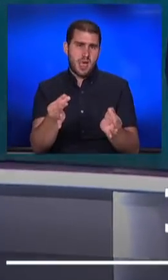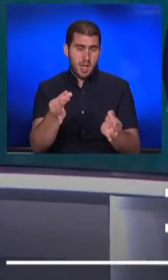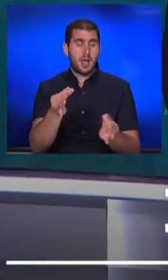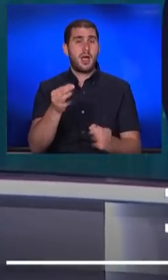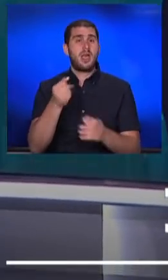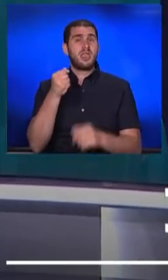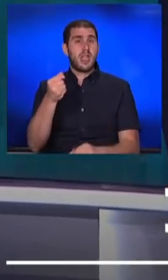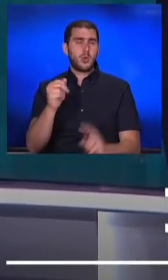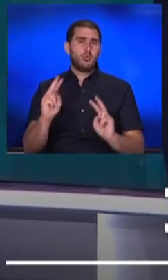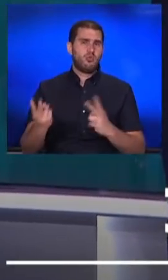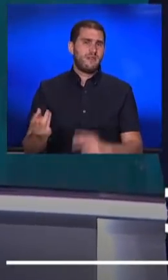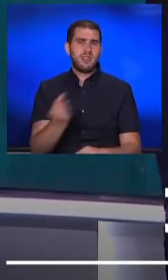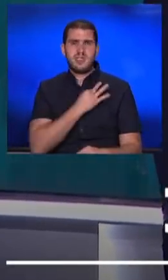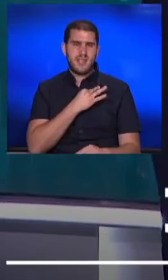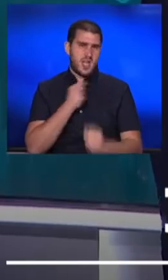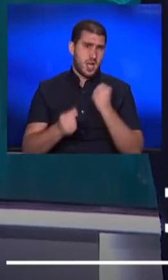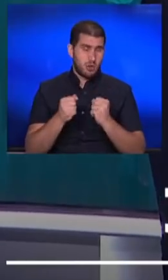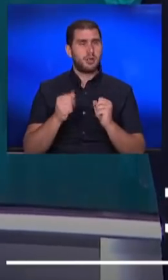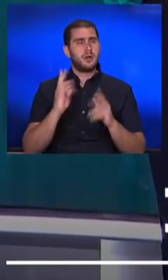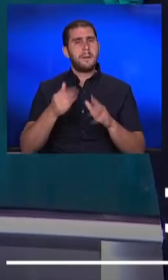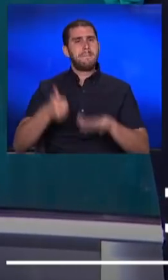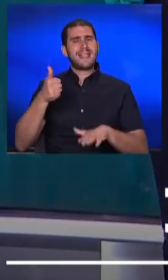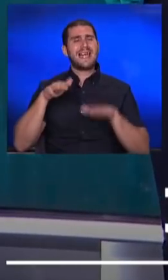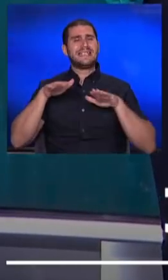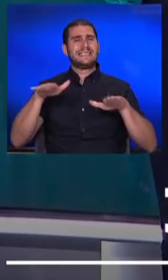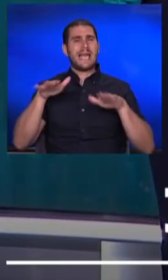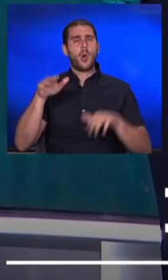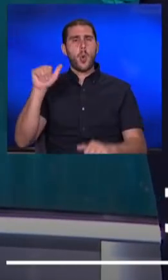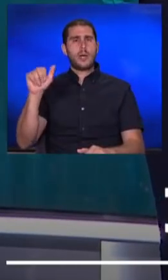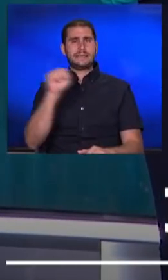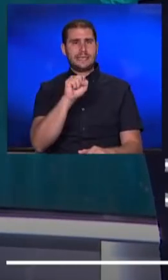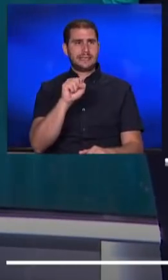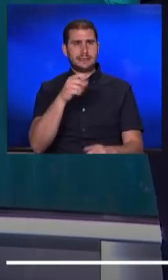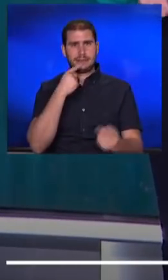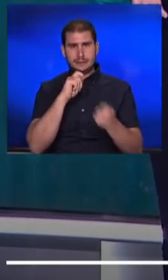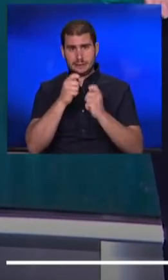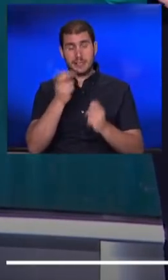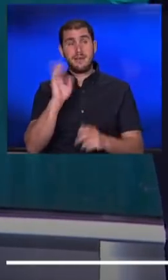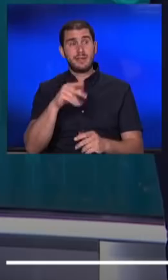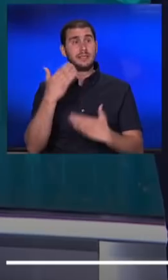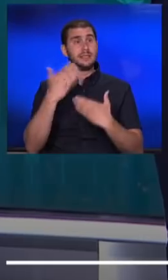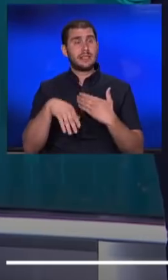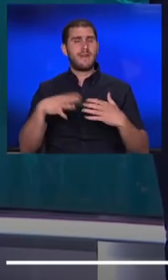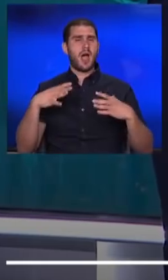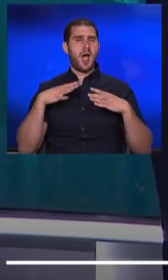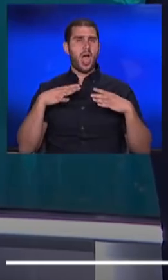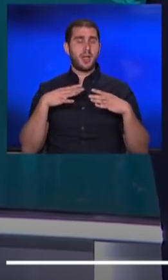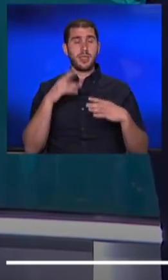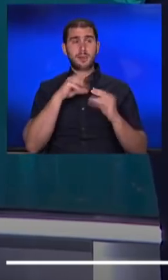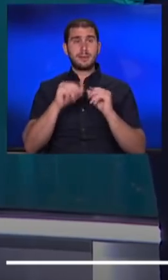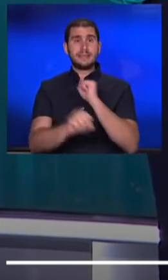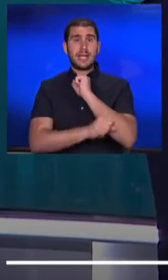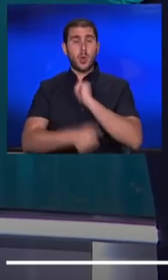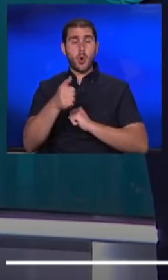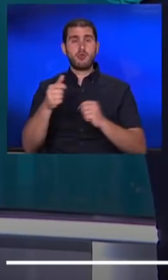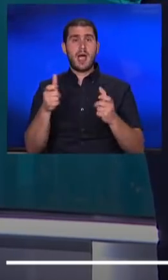סופג עוד מכה קשה, מיד נהיה עם מנכל ישראל רורי סירקיס, וגם הסוף למתווה החלט נהיה עם סגן ראש אגף